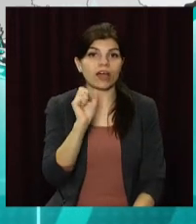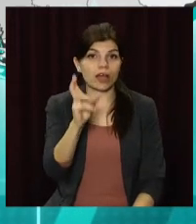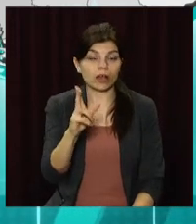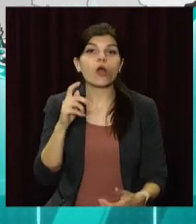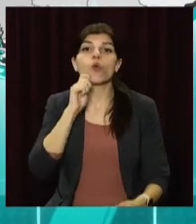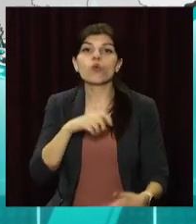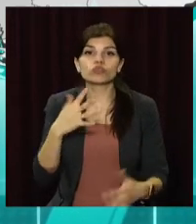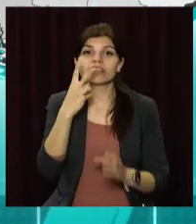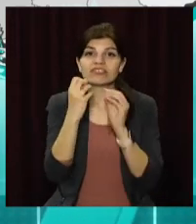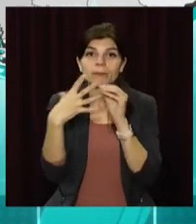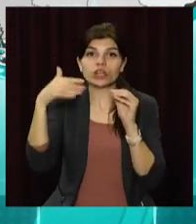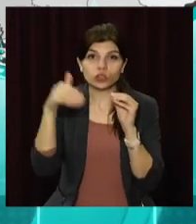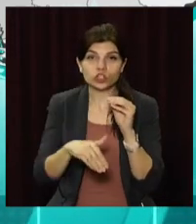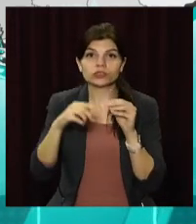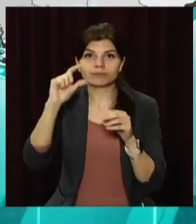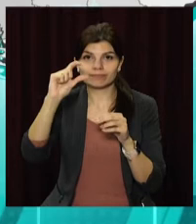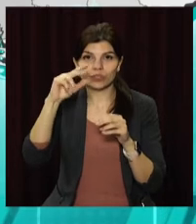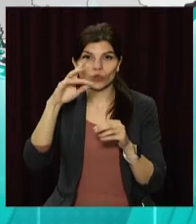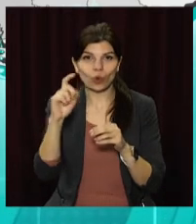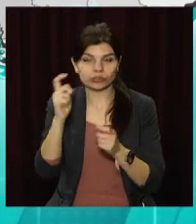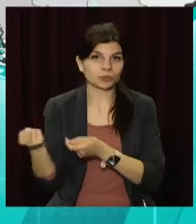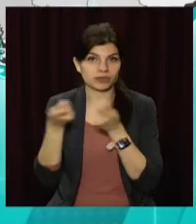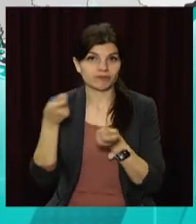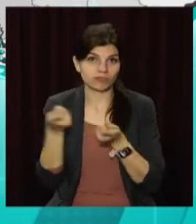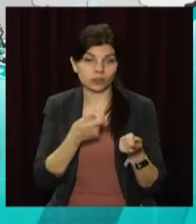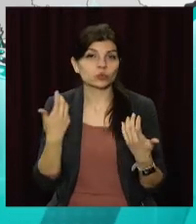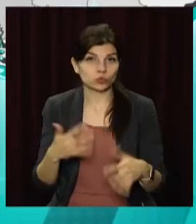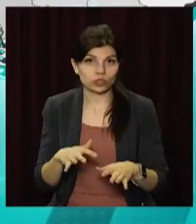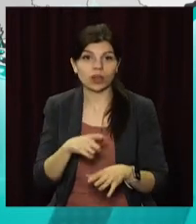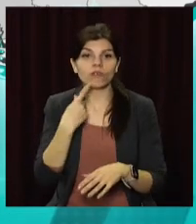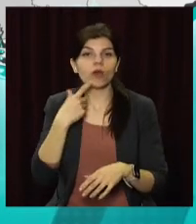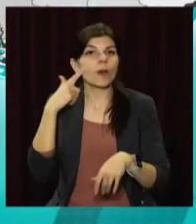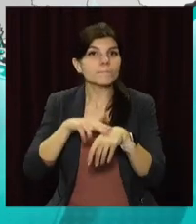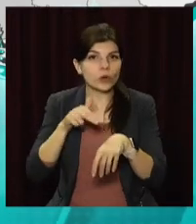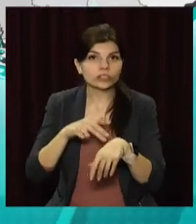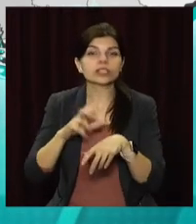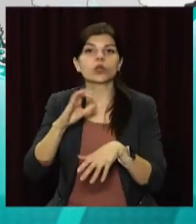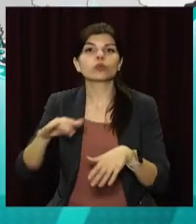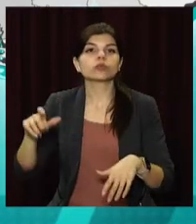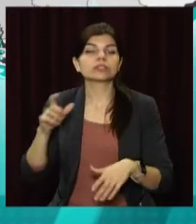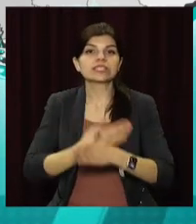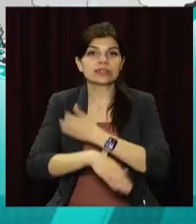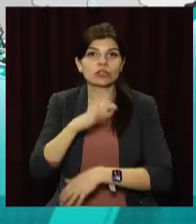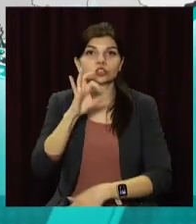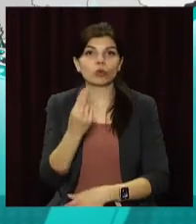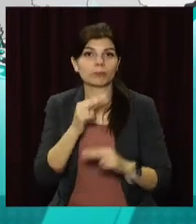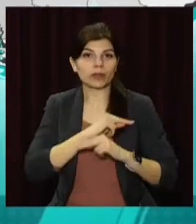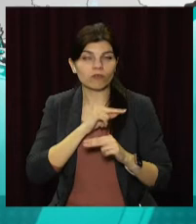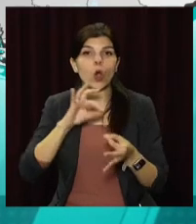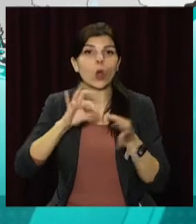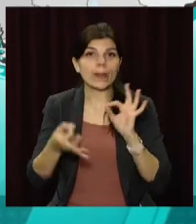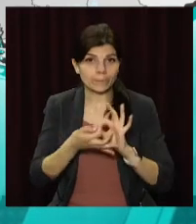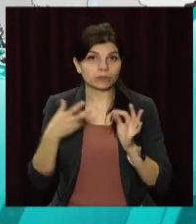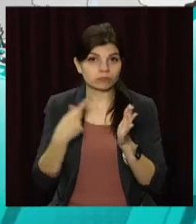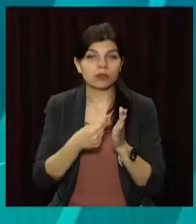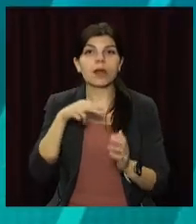215 тисяч доз препарату. Ним щепитимуть насамперед поліціянтів, людей з інвалідністю, соцпрацівників, олімпійців,